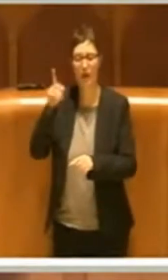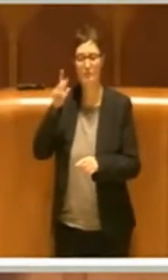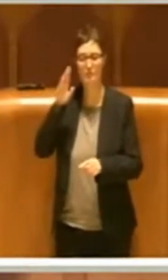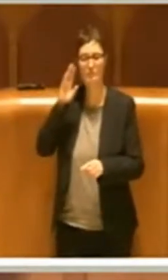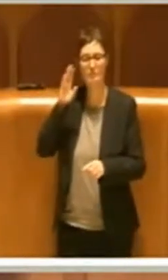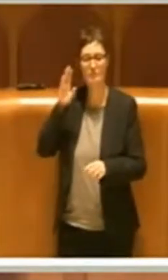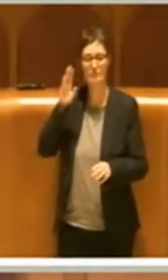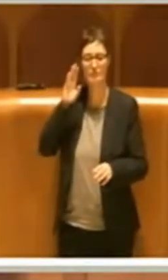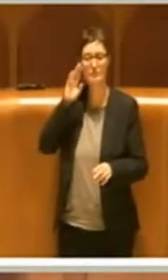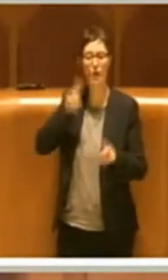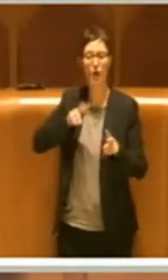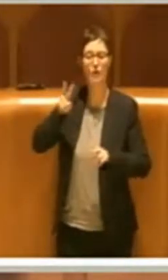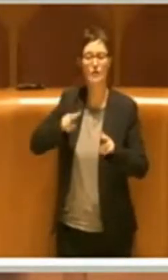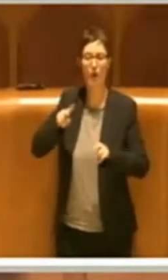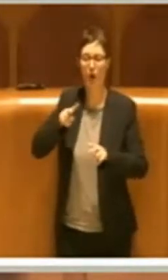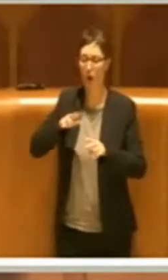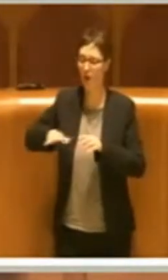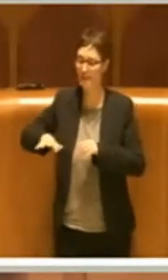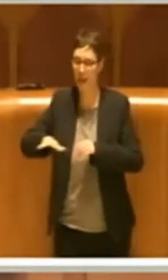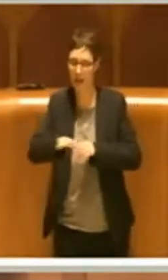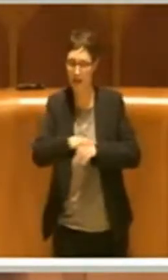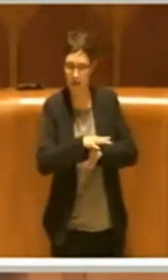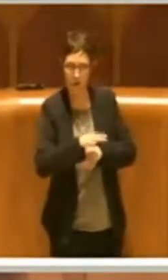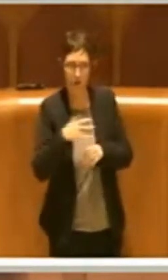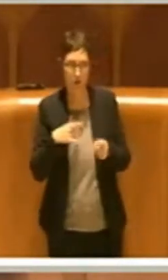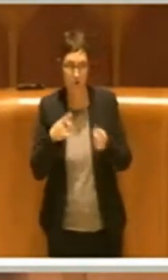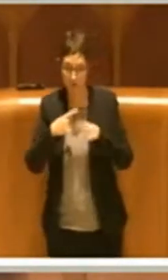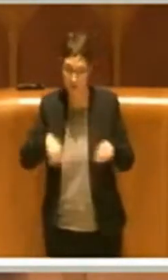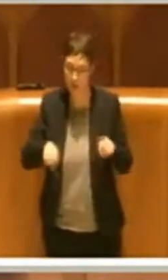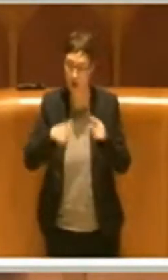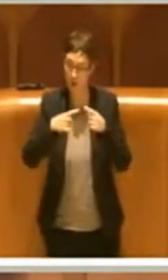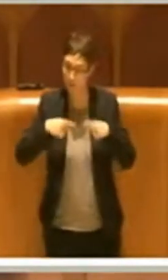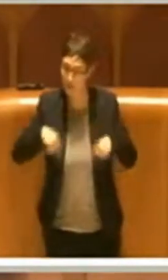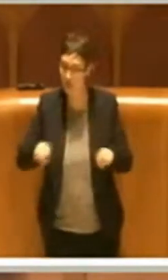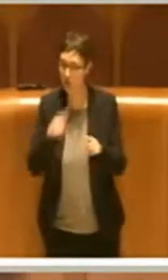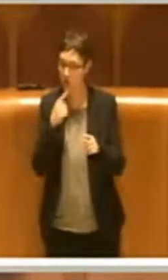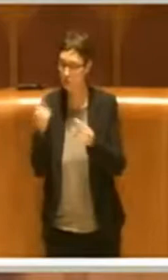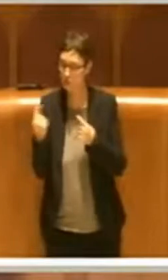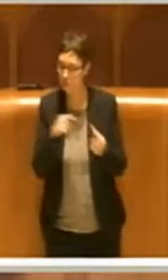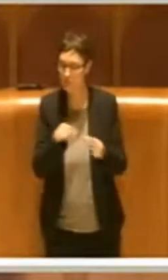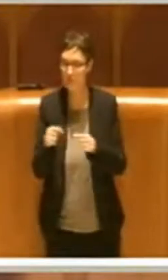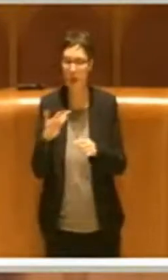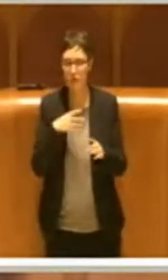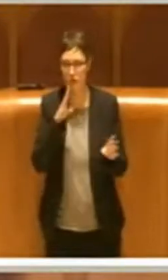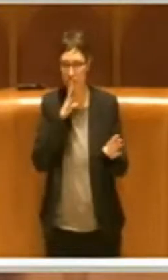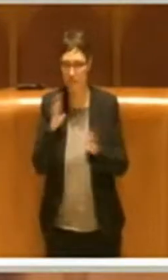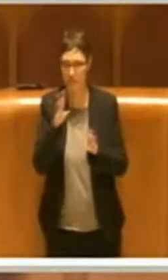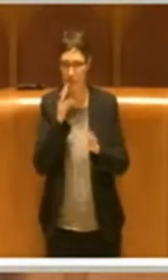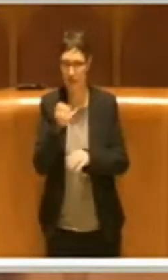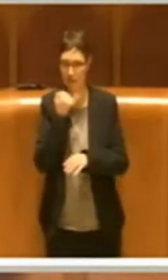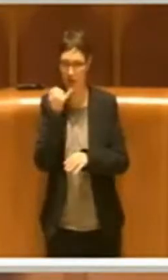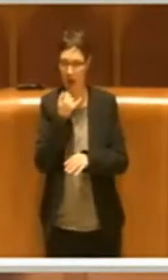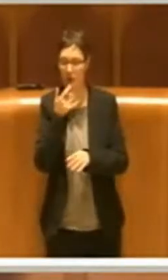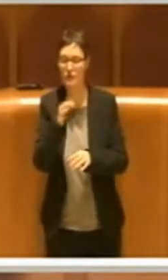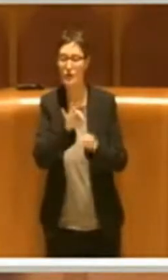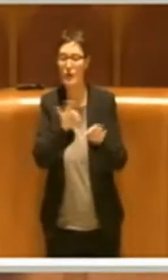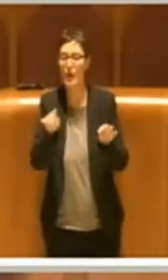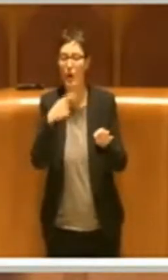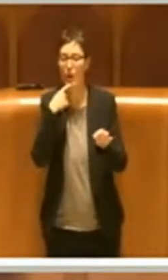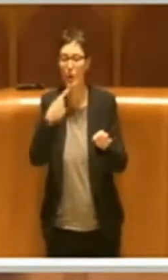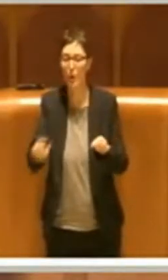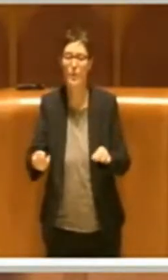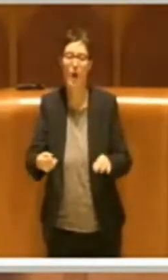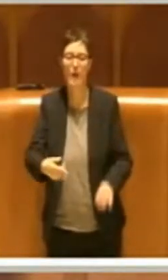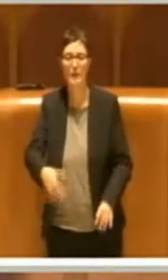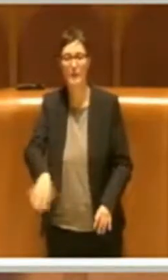nelle varie trattazioni che abbiamo avuto, nelle varie commissioni, sono sorti un po' di equivoci, qualcuno l'ha definito lo sceriffato,